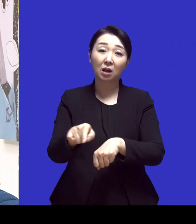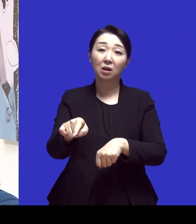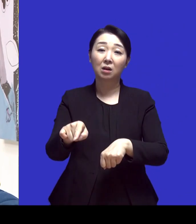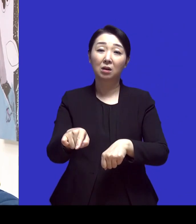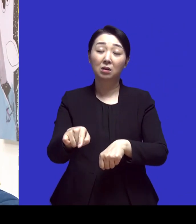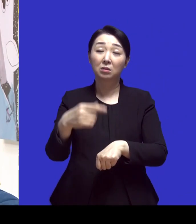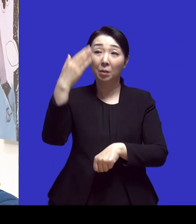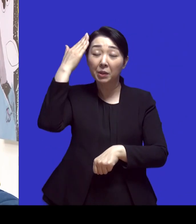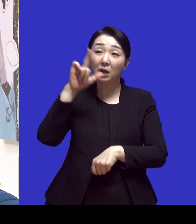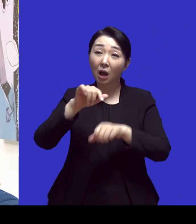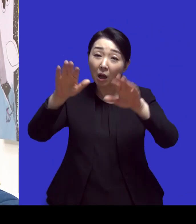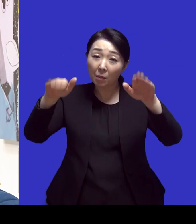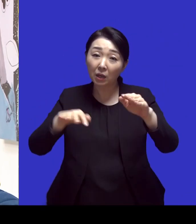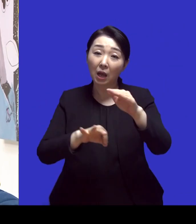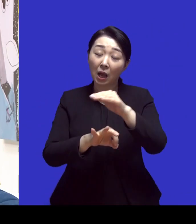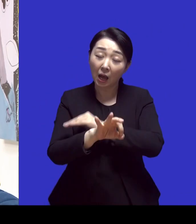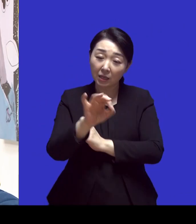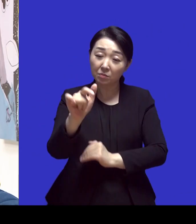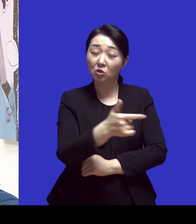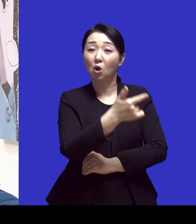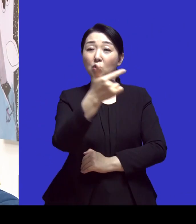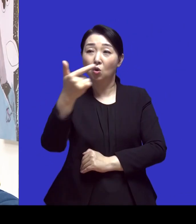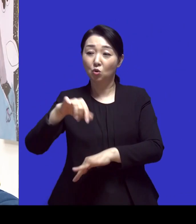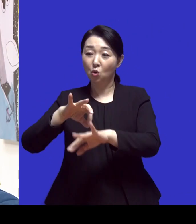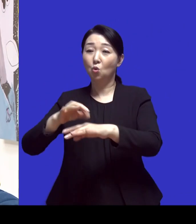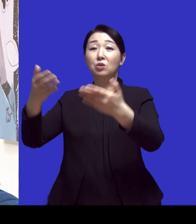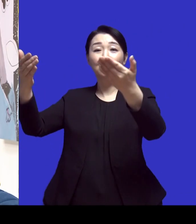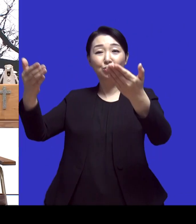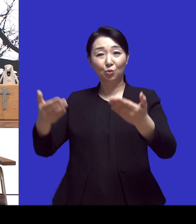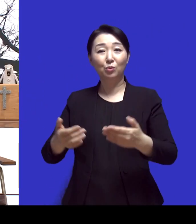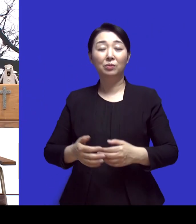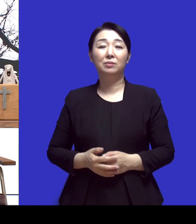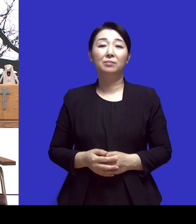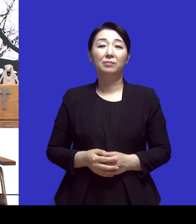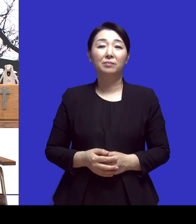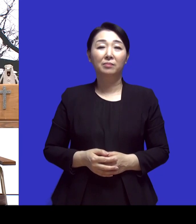까마귀가 아침 저녁으로 고기를 갖다 주었어요